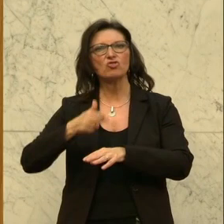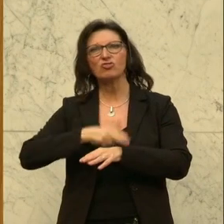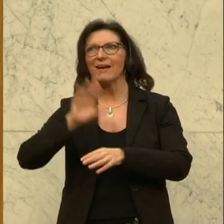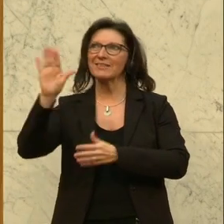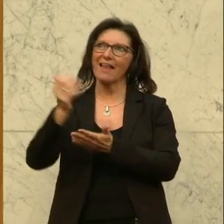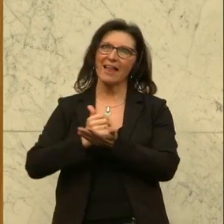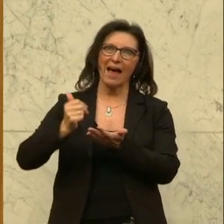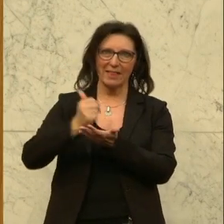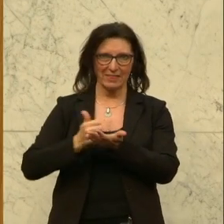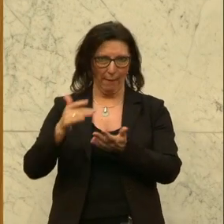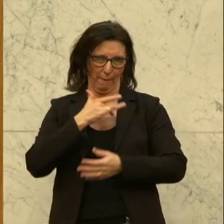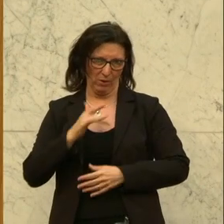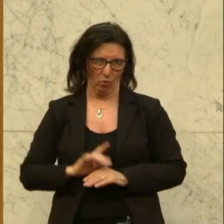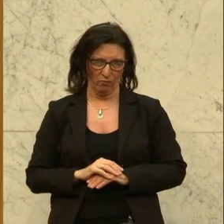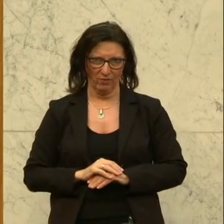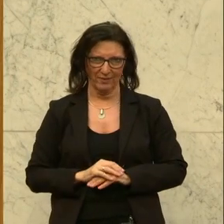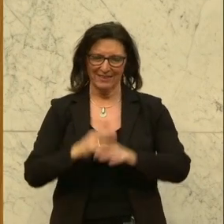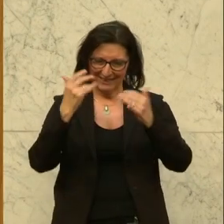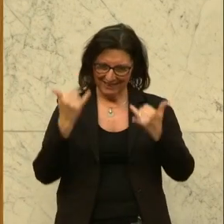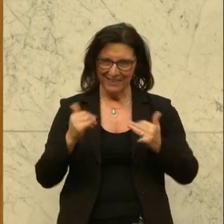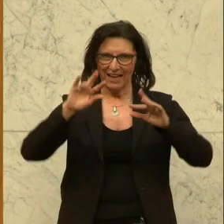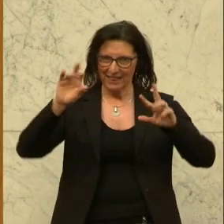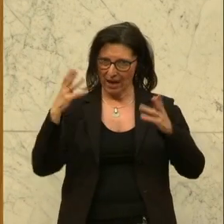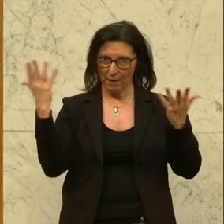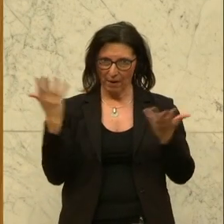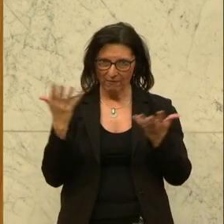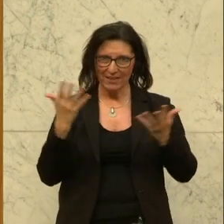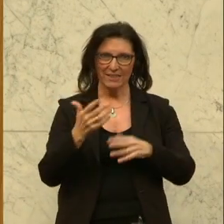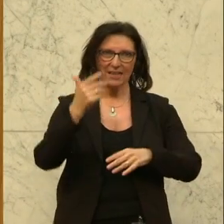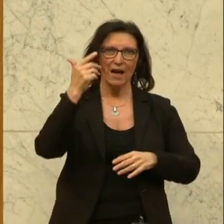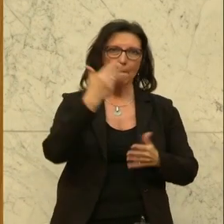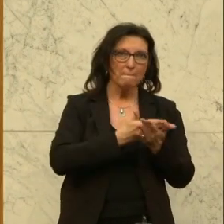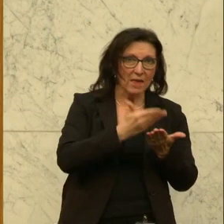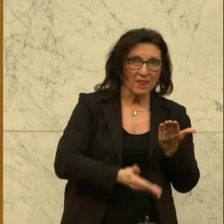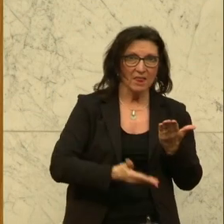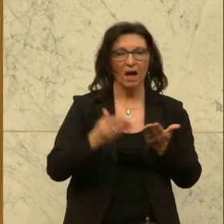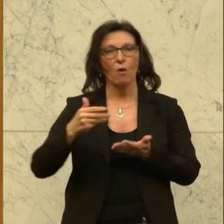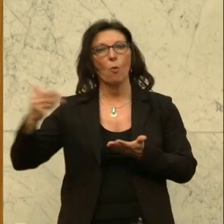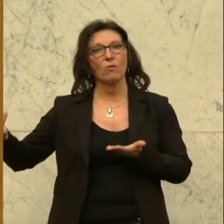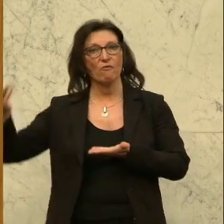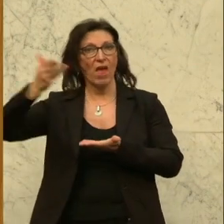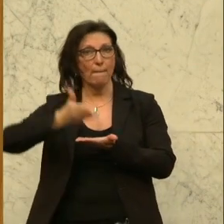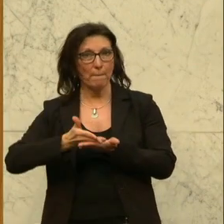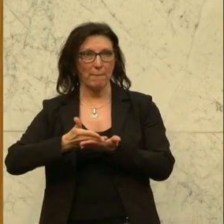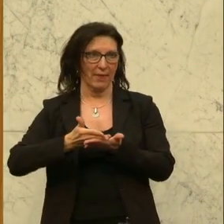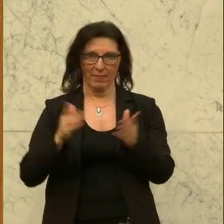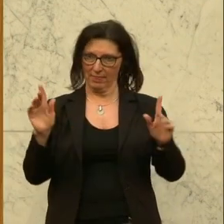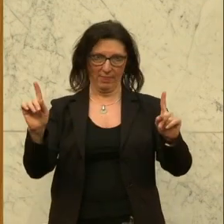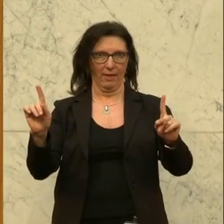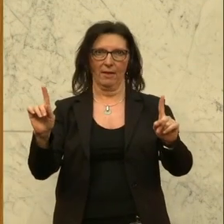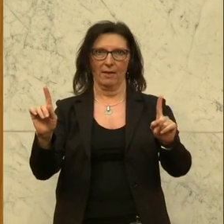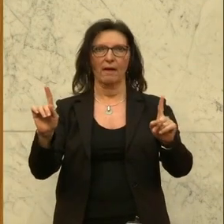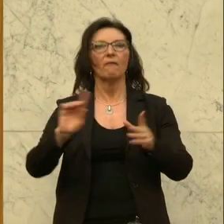geht, sondern es geht wirklich um einen Vertrag zwischen zwei Parteien, Mieter und Vermieter. Und für beide